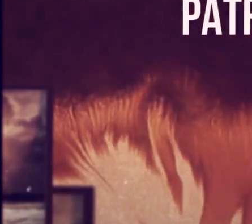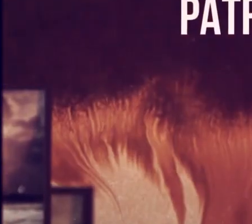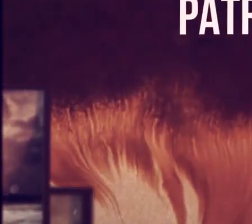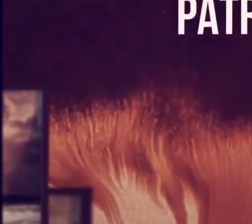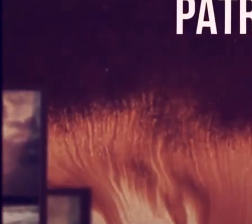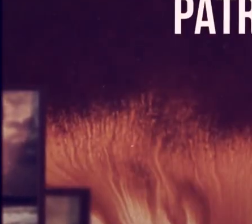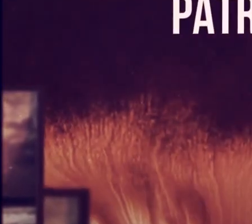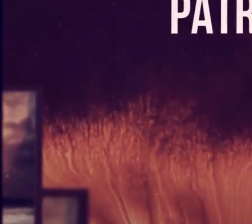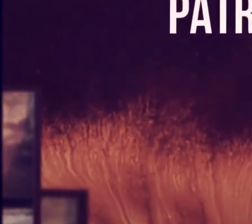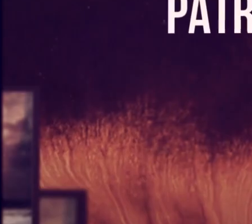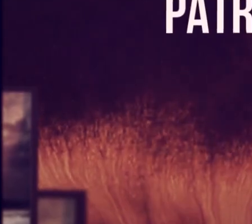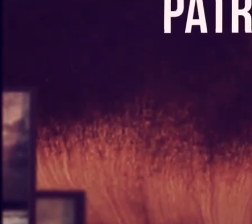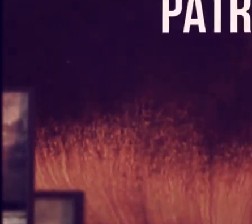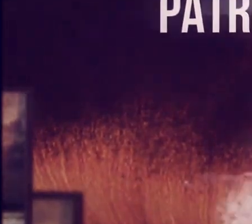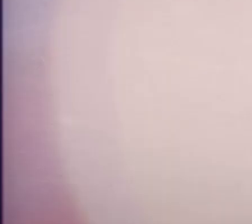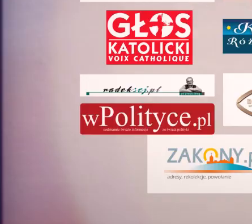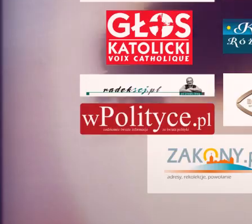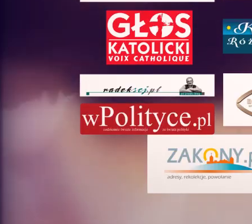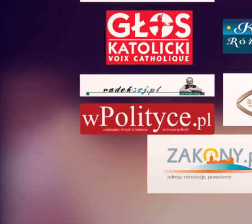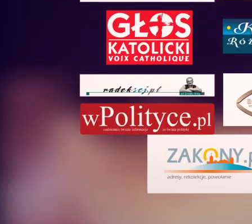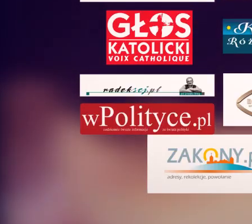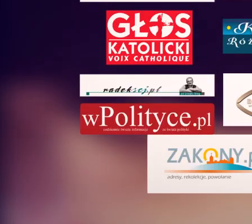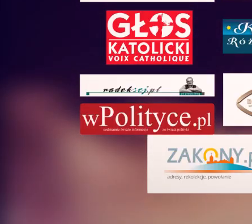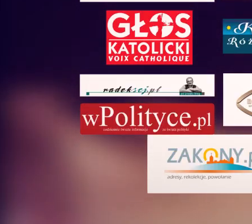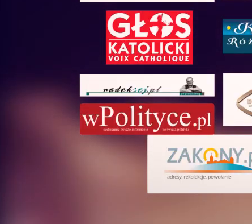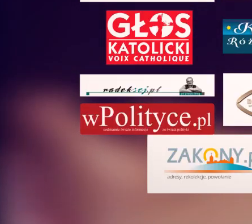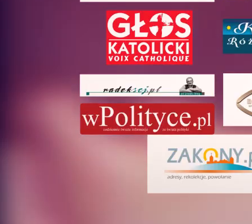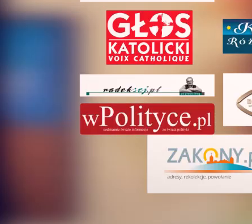Pozwól czas wływ WOW